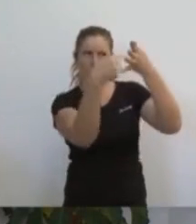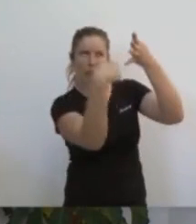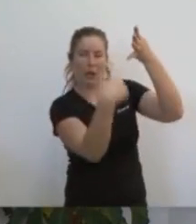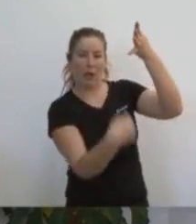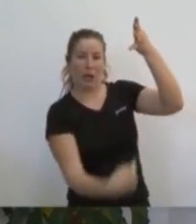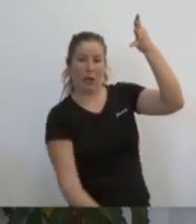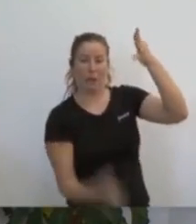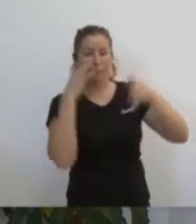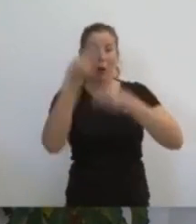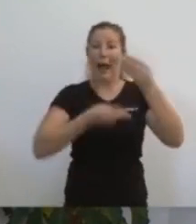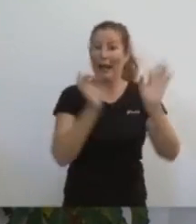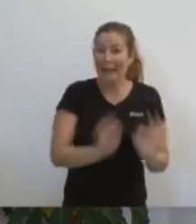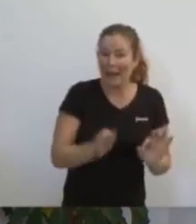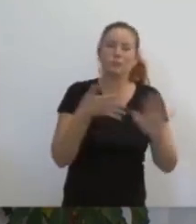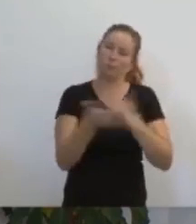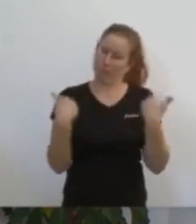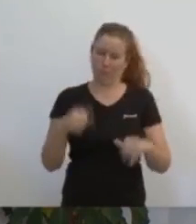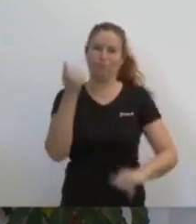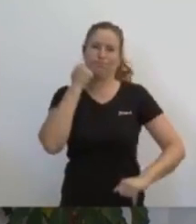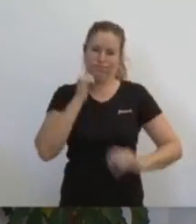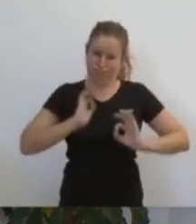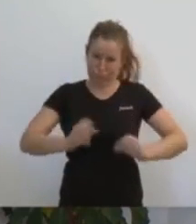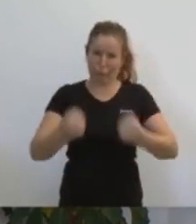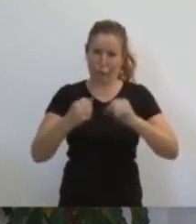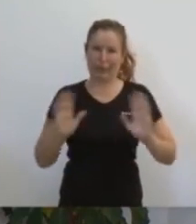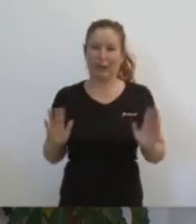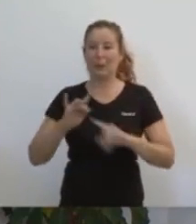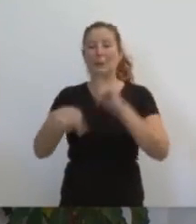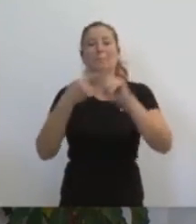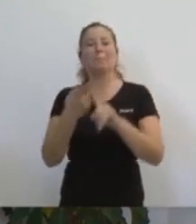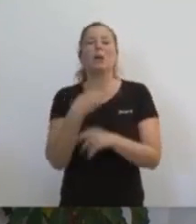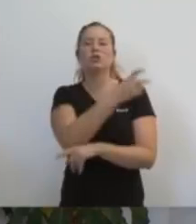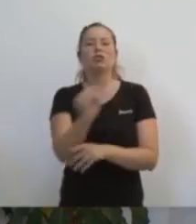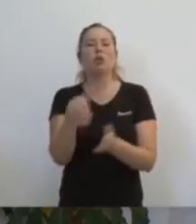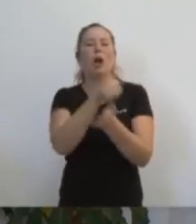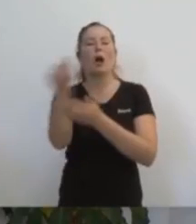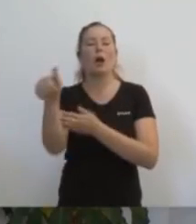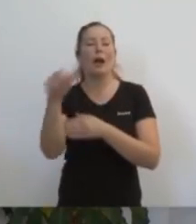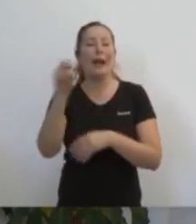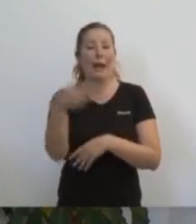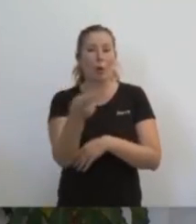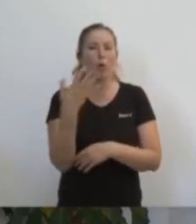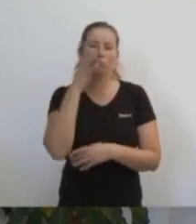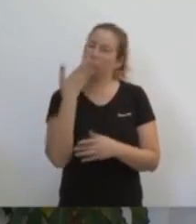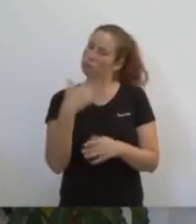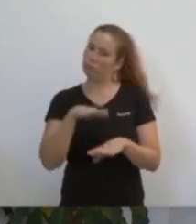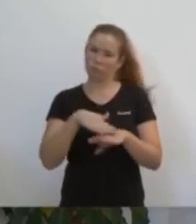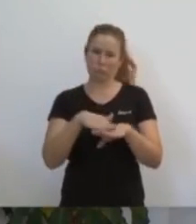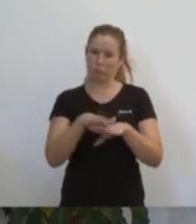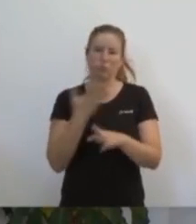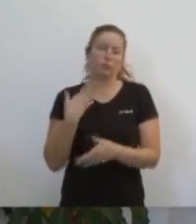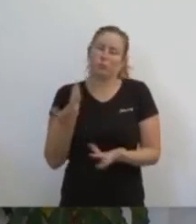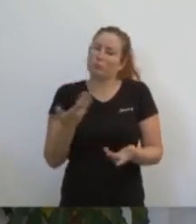És molt bregat perquè ha acumulat més de 300 obres, perquè s'ha dedicat a la guerra política i ja més de ser el Castillo, ser molt